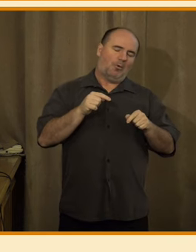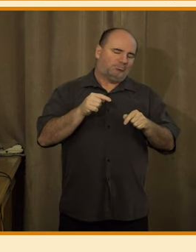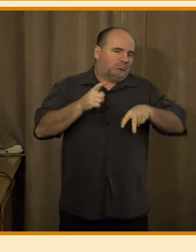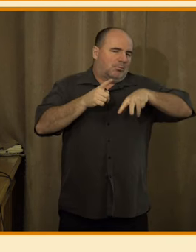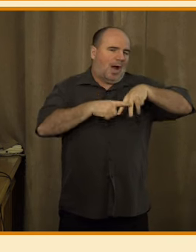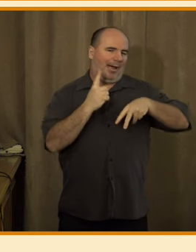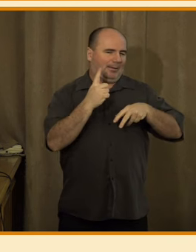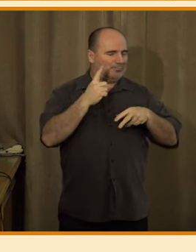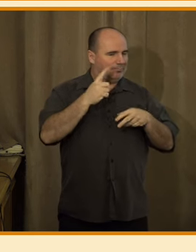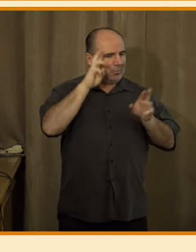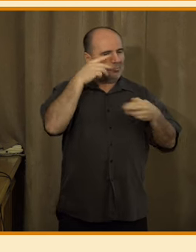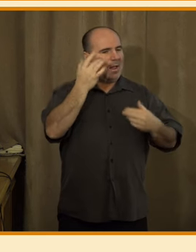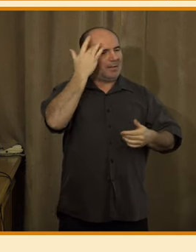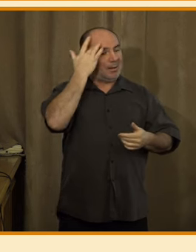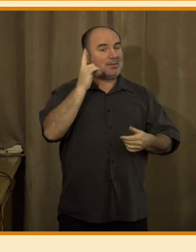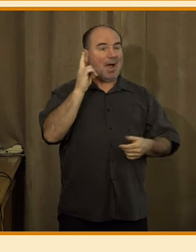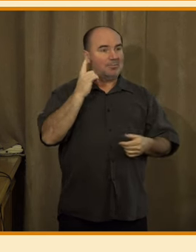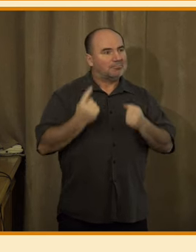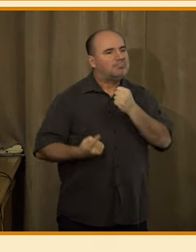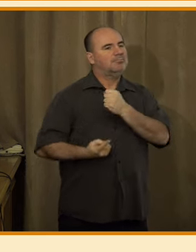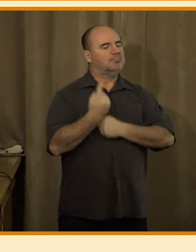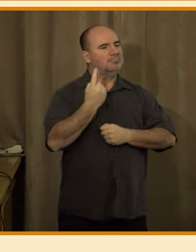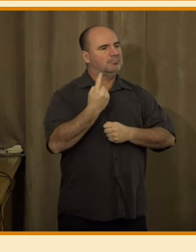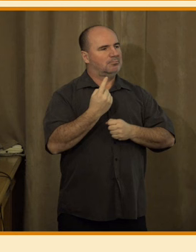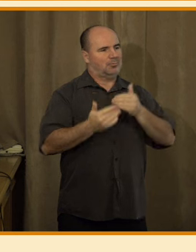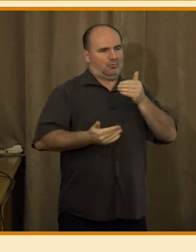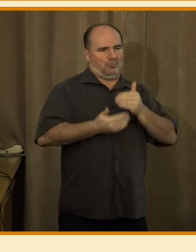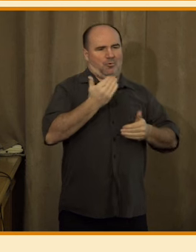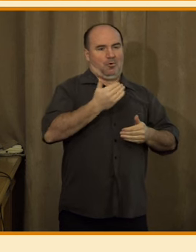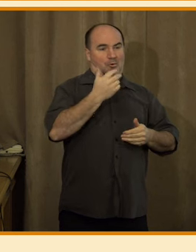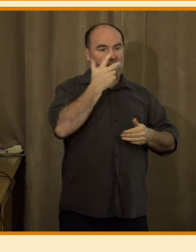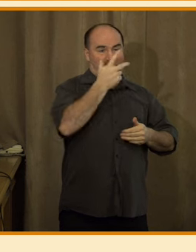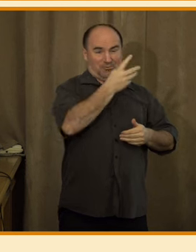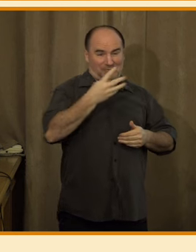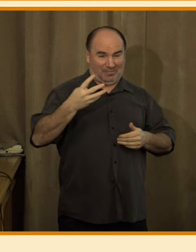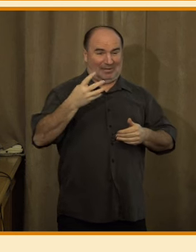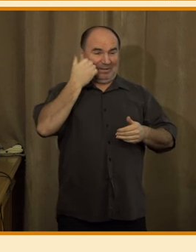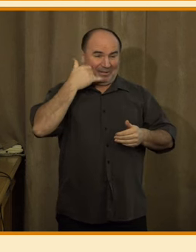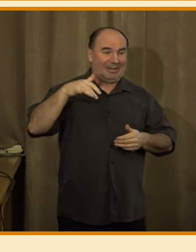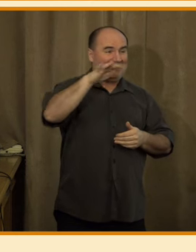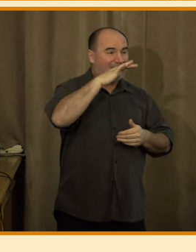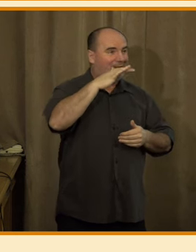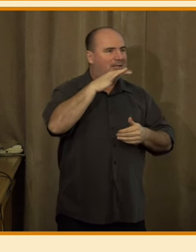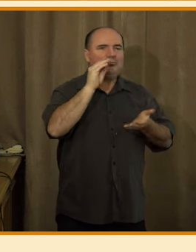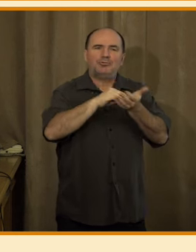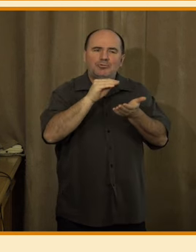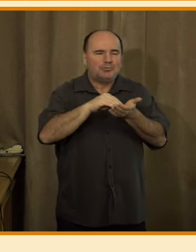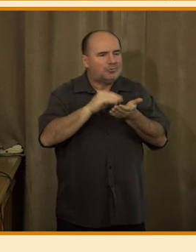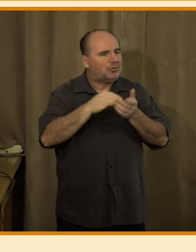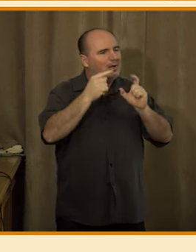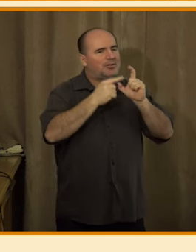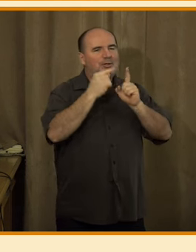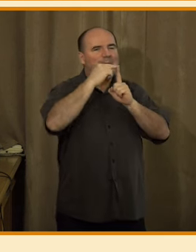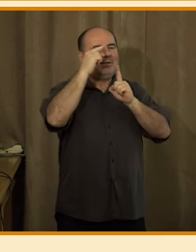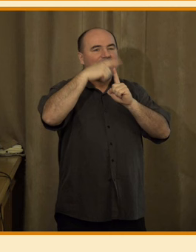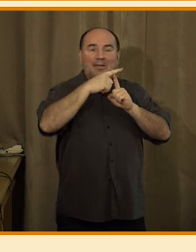jsme na to, že více než tři čtvrtina respondentů v tom věku 15 a více let vůbec ještě chat GPT nevyzkoušela. Navzdory